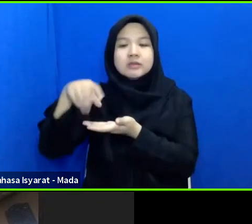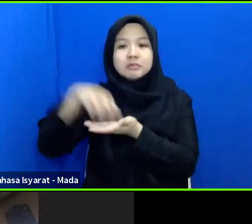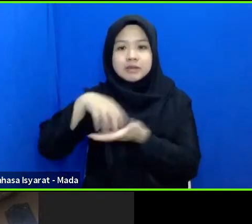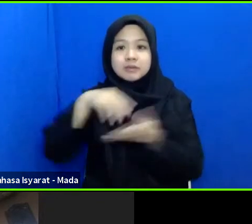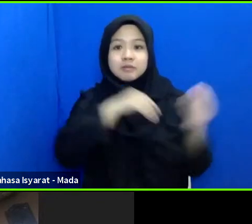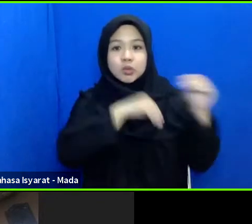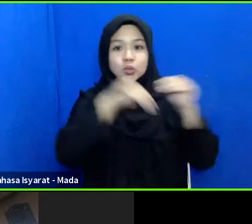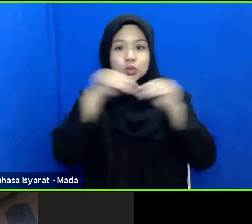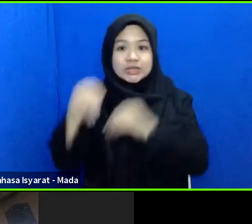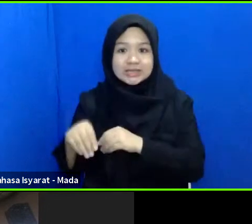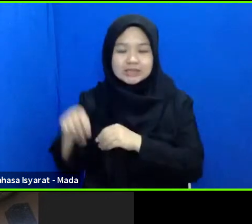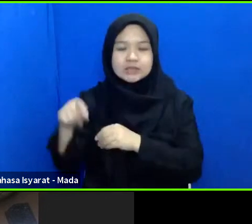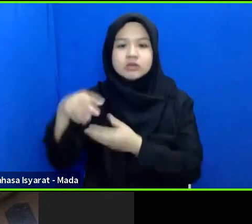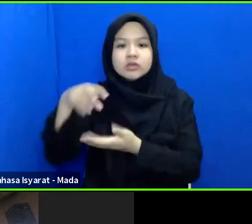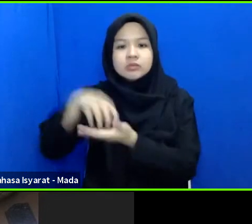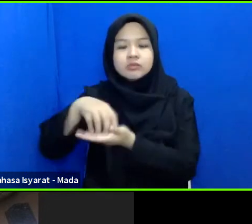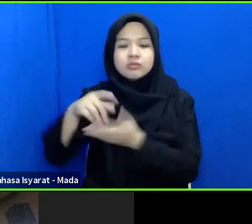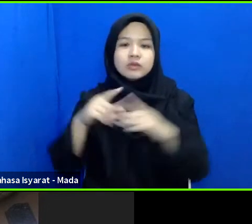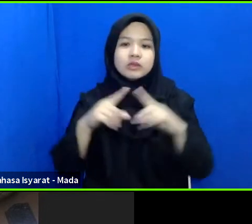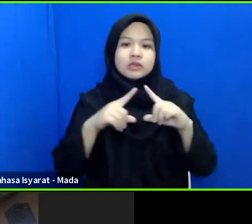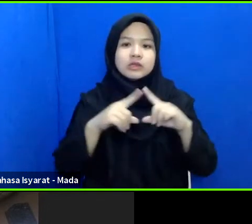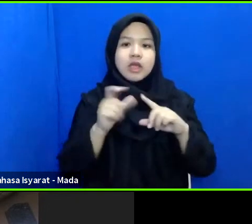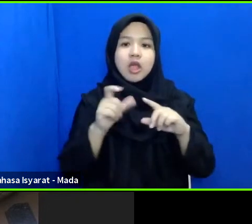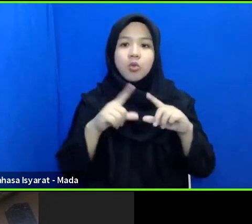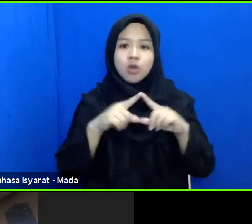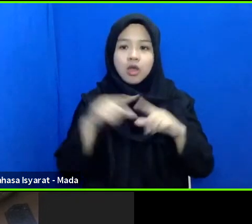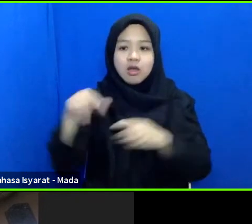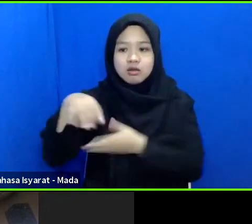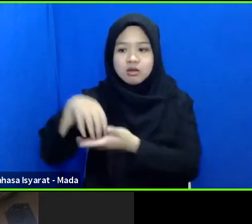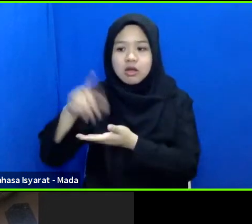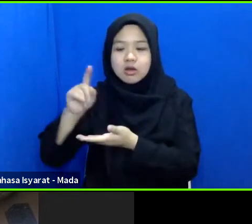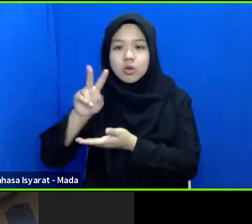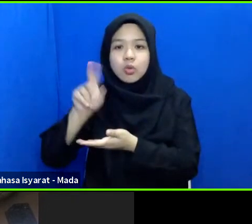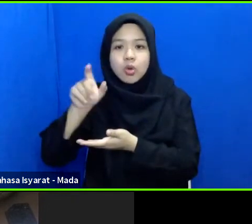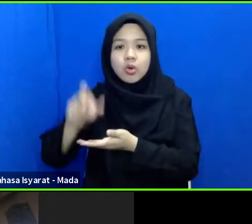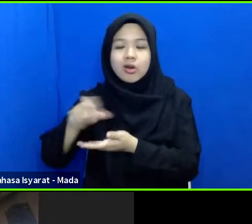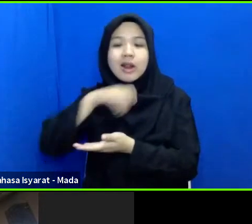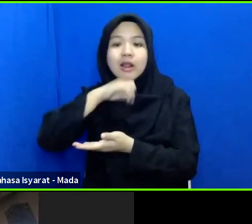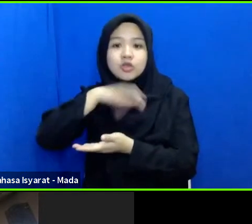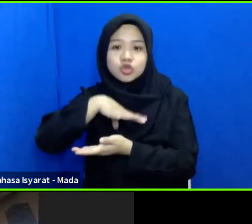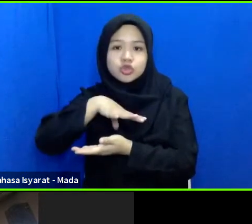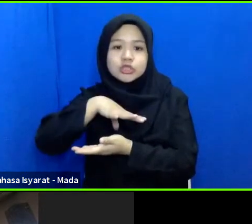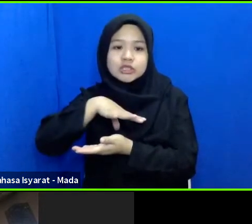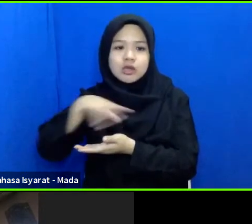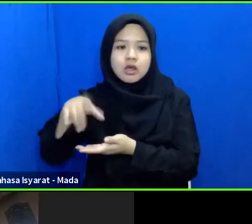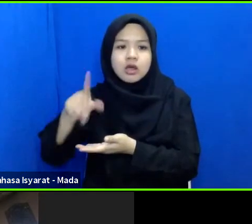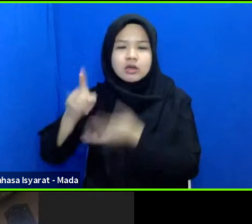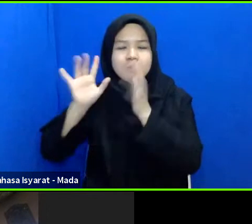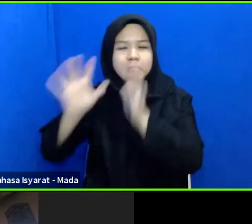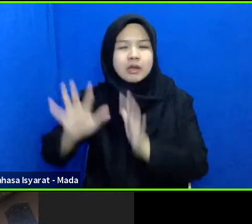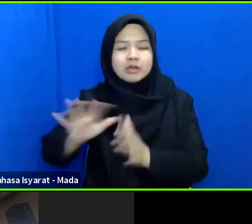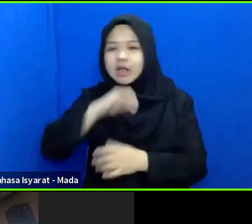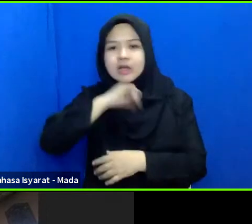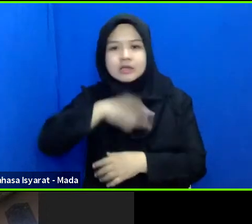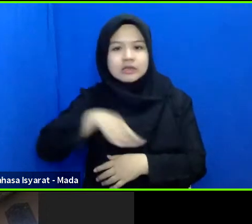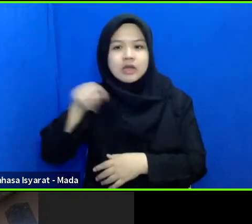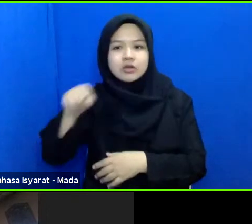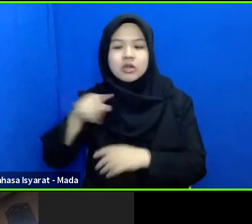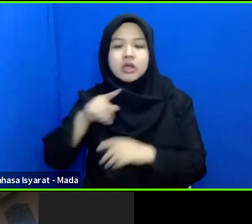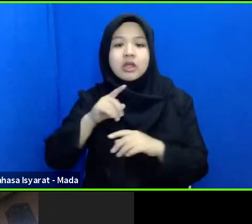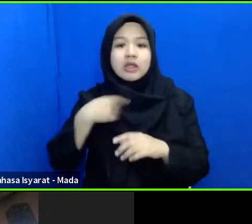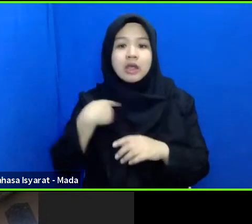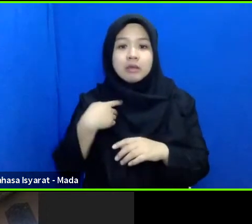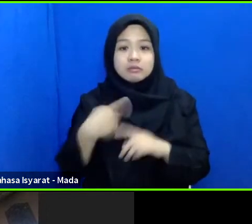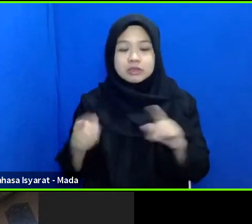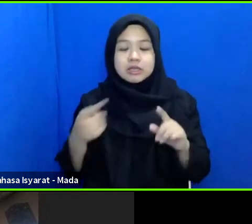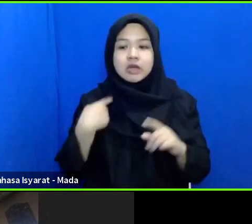itu di aula ada dua lanjut usia banyak lanjut usia disitu tetapi dua lanjut usia